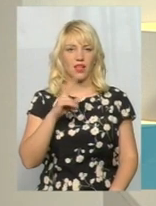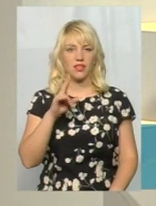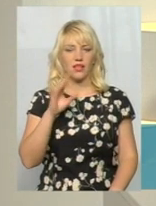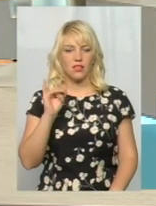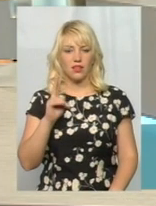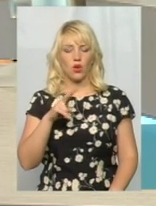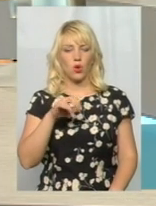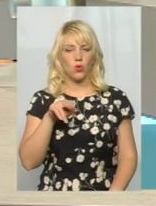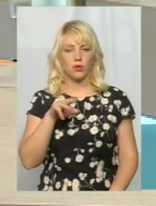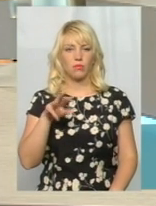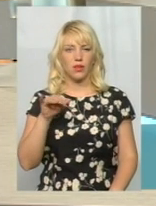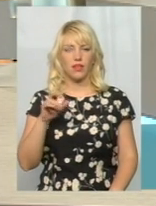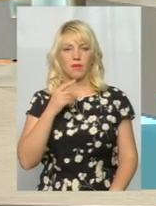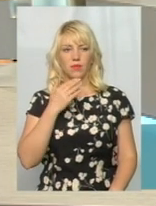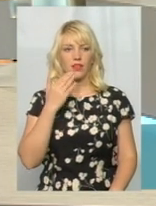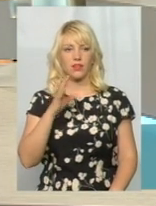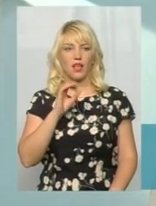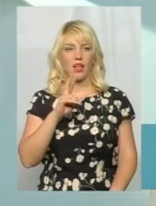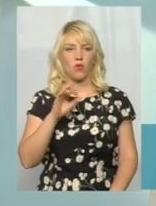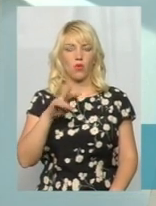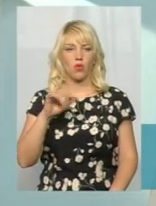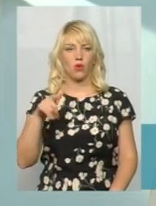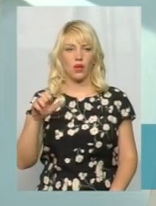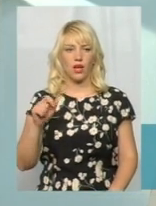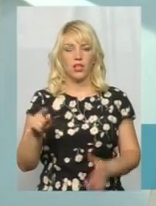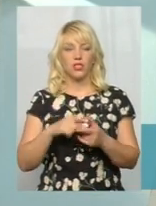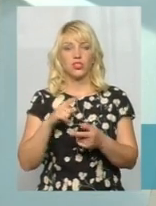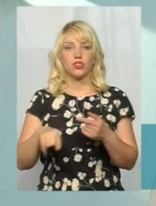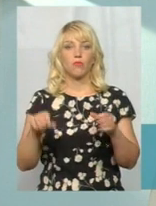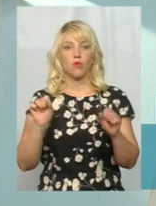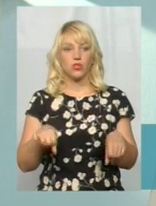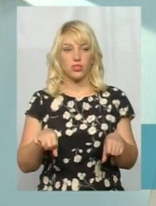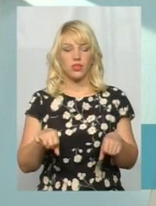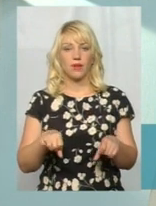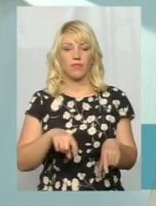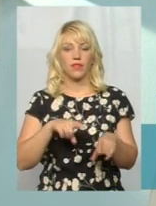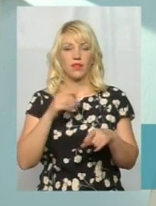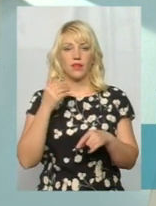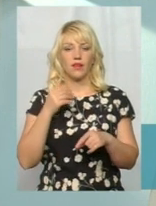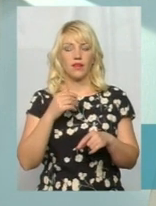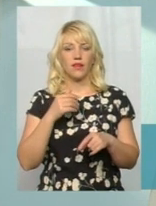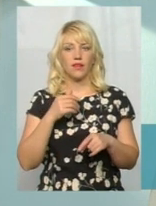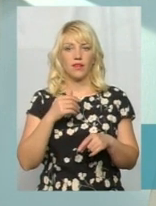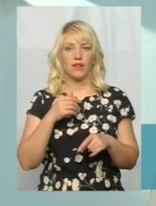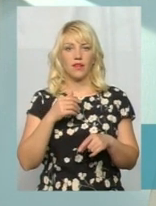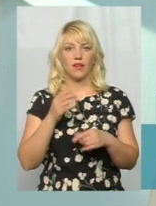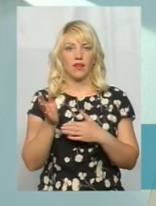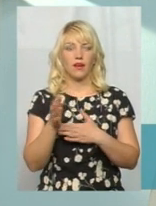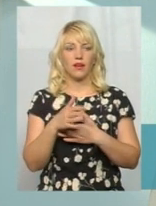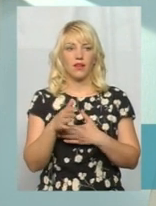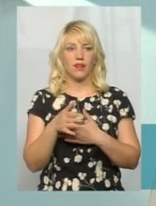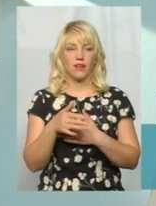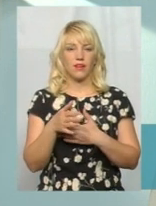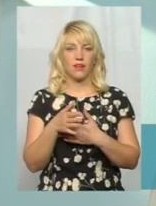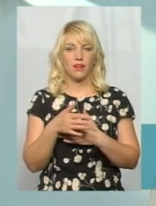питання для еколога. Чи можна виявити рибу, якщо до